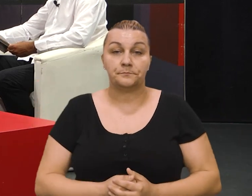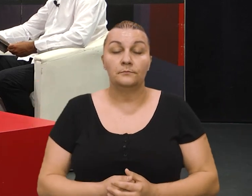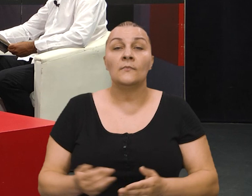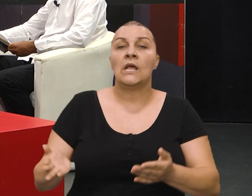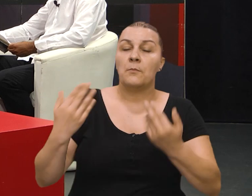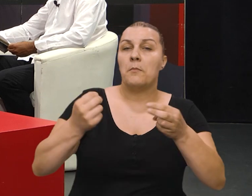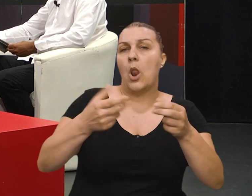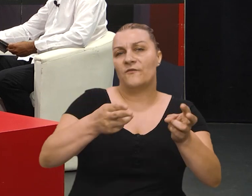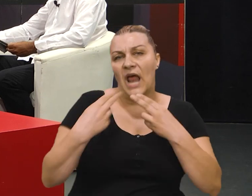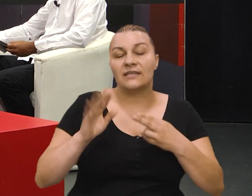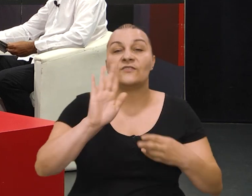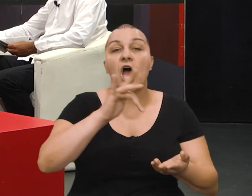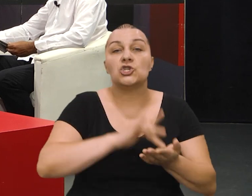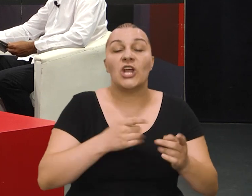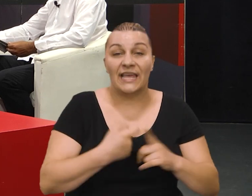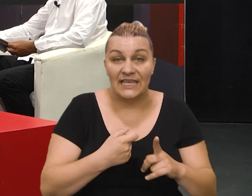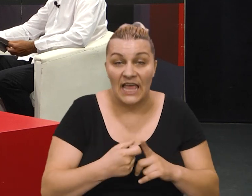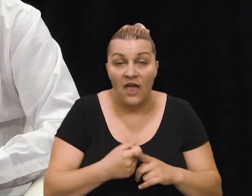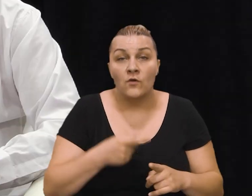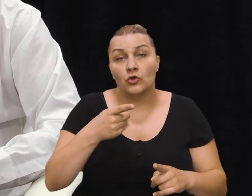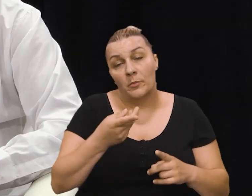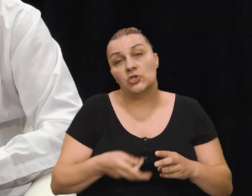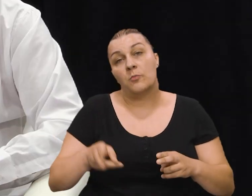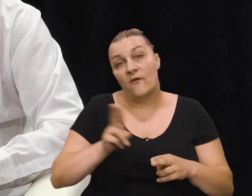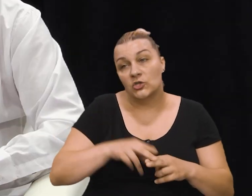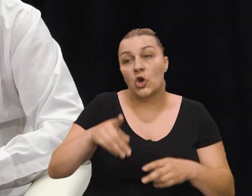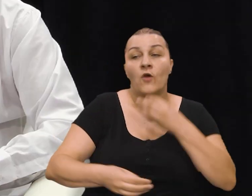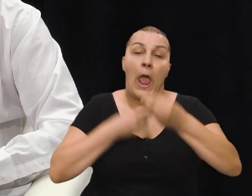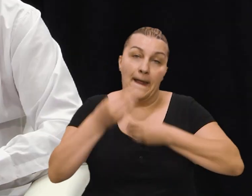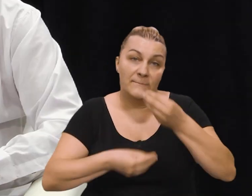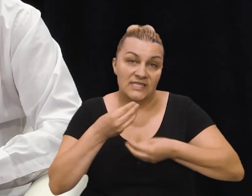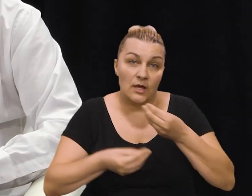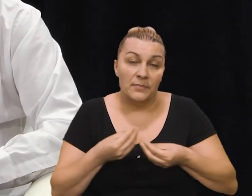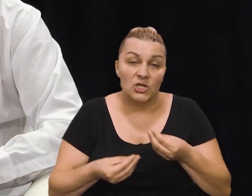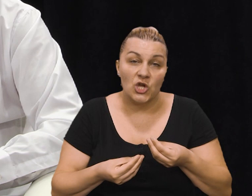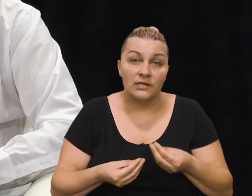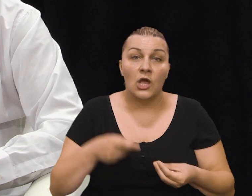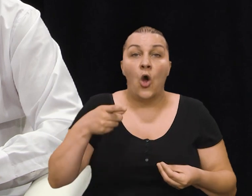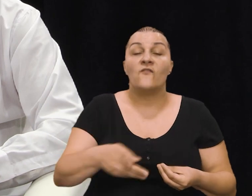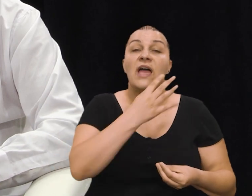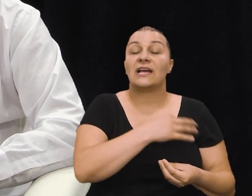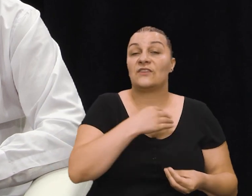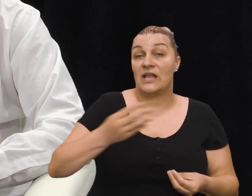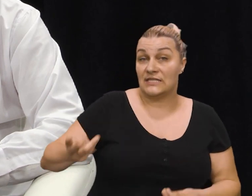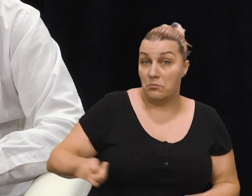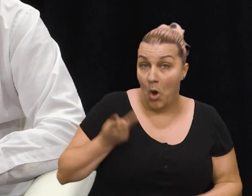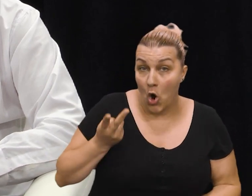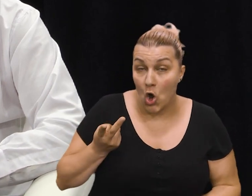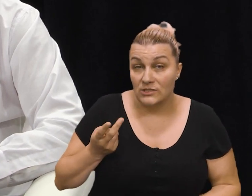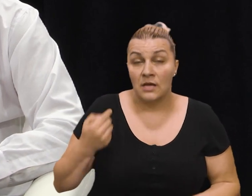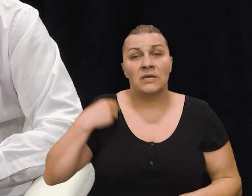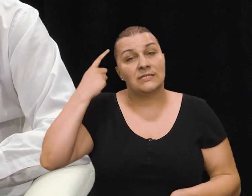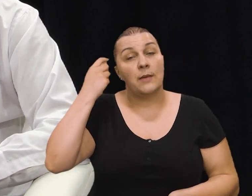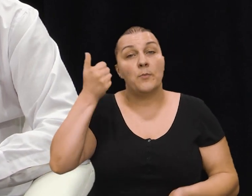ajmo se mi vratiti malo na vaše Kijevo, tom ćemo posvetiti gotovo cijelu emisiju, taj hrvatski ponos